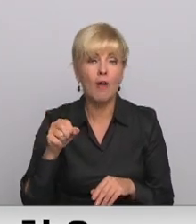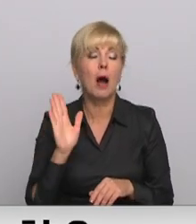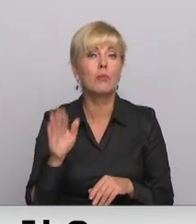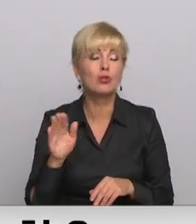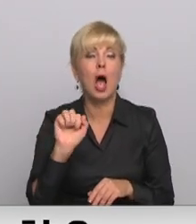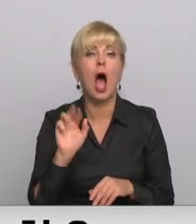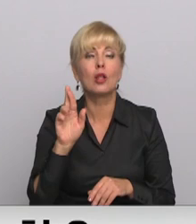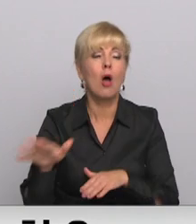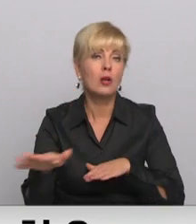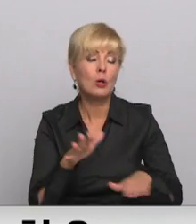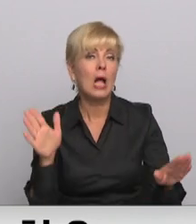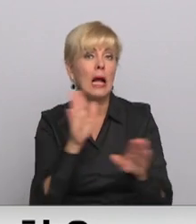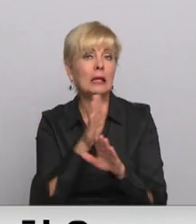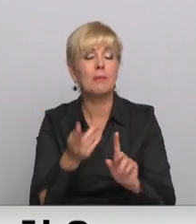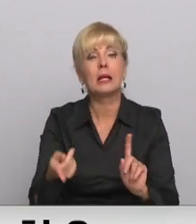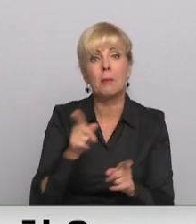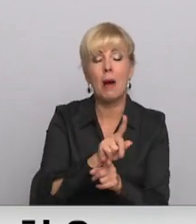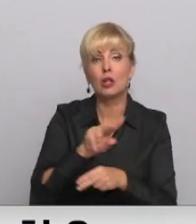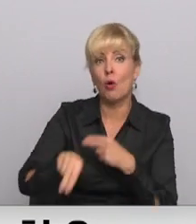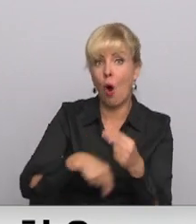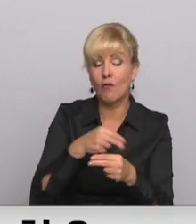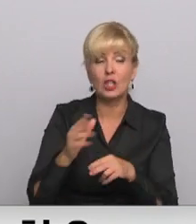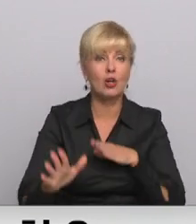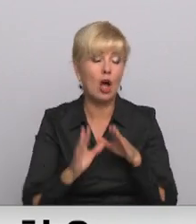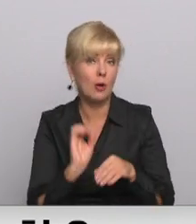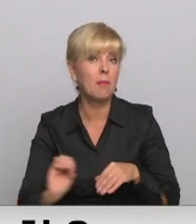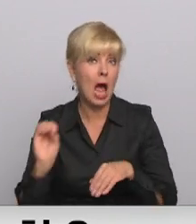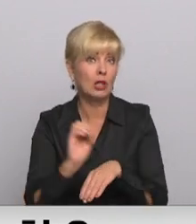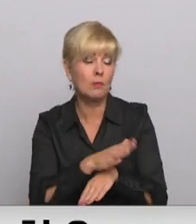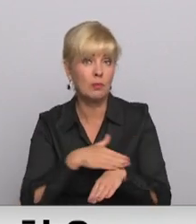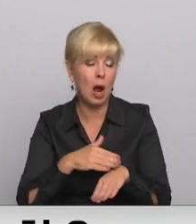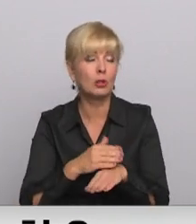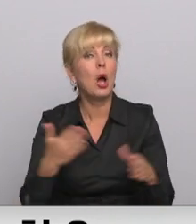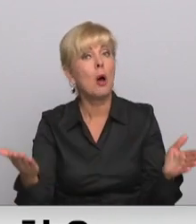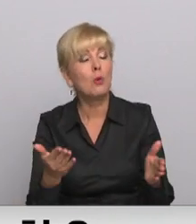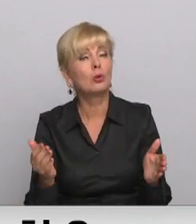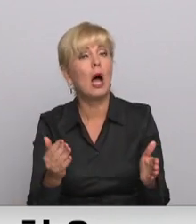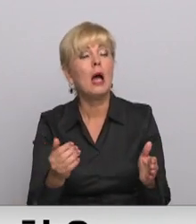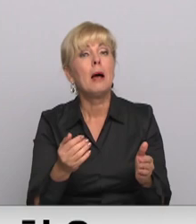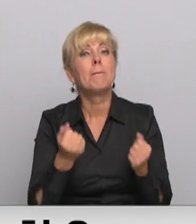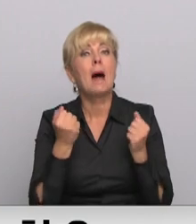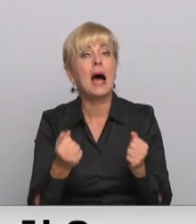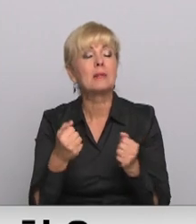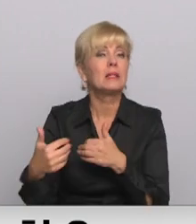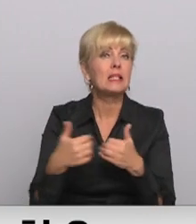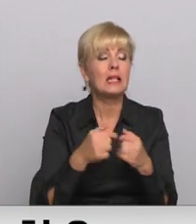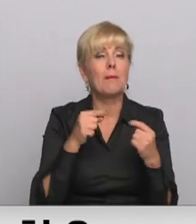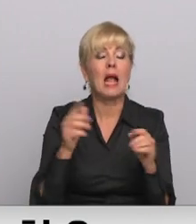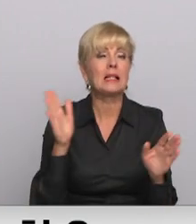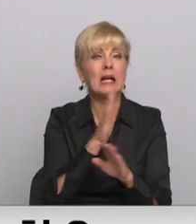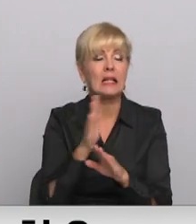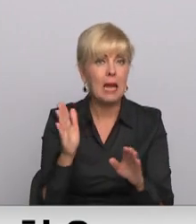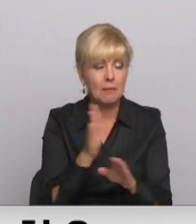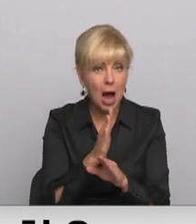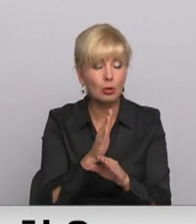klimata pārmaiņu konference un, gatavojoties tai, Eiropas parlaments mudina pastiprināt cīņu pret klimata pārmaiņām pasaulē un